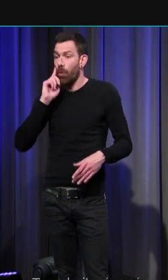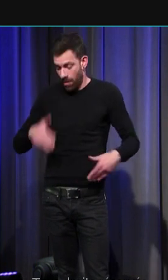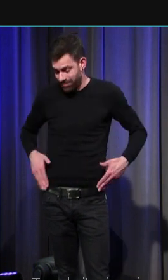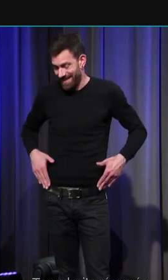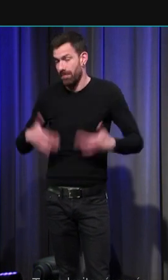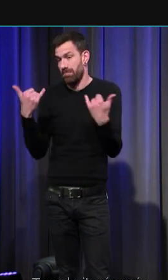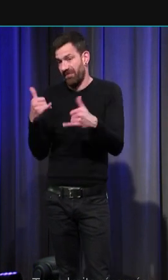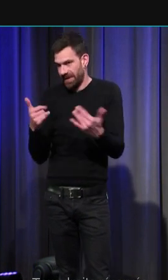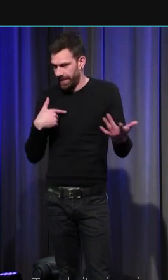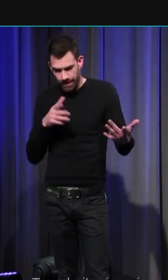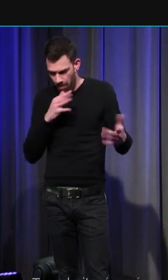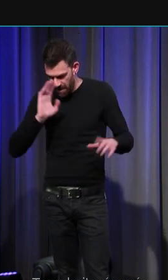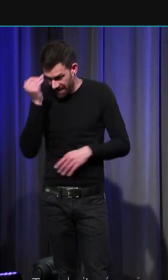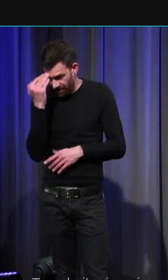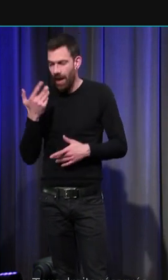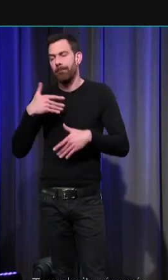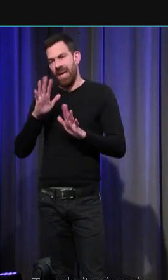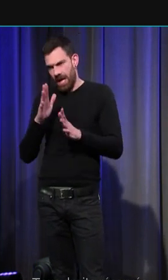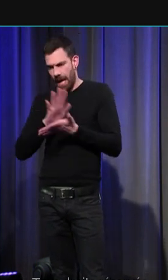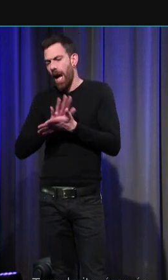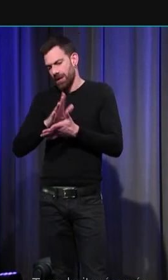l'âge est très précis puisqu'on fait des mesures